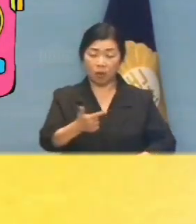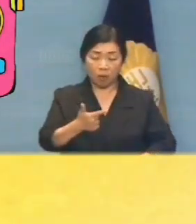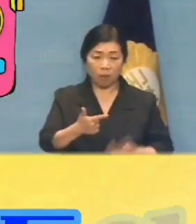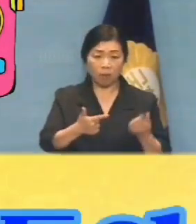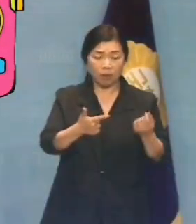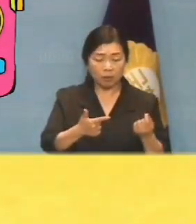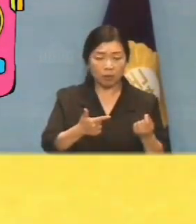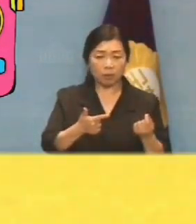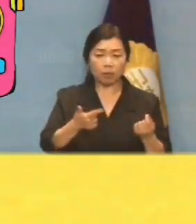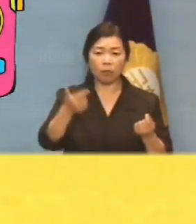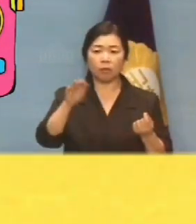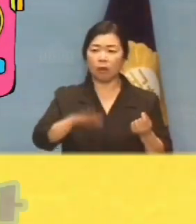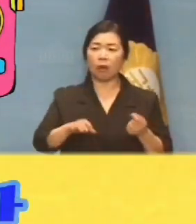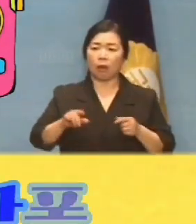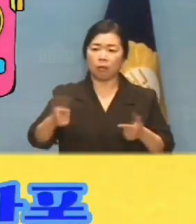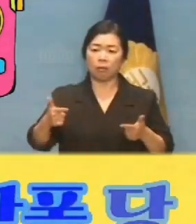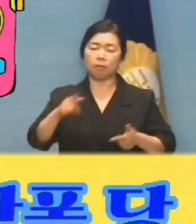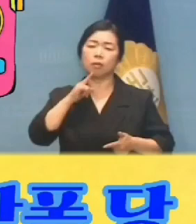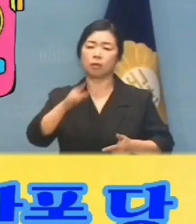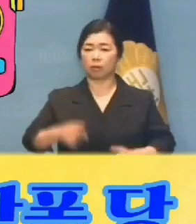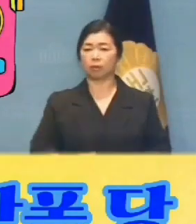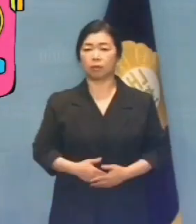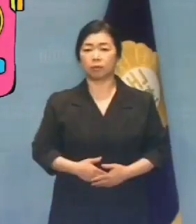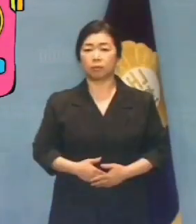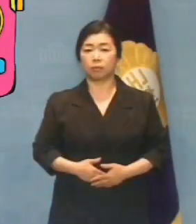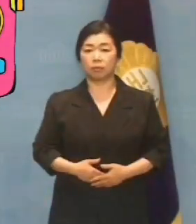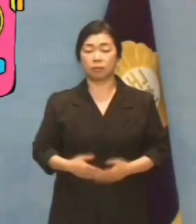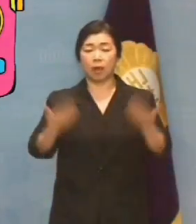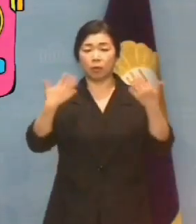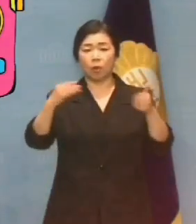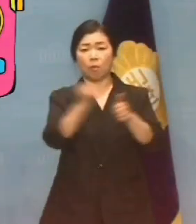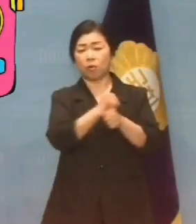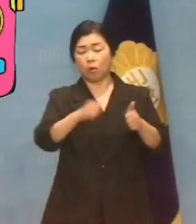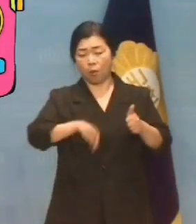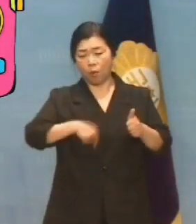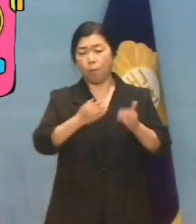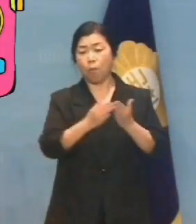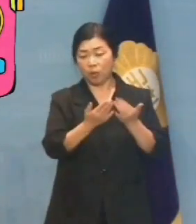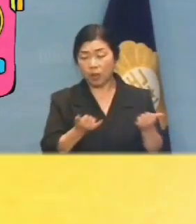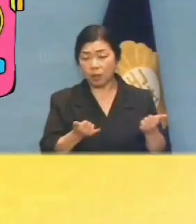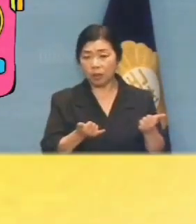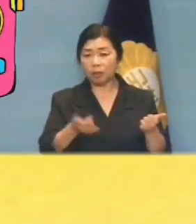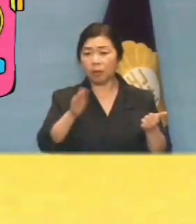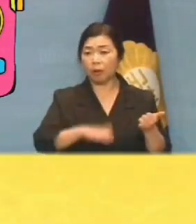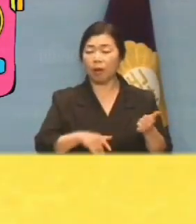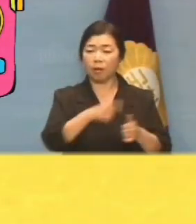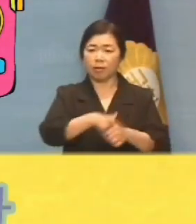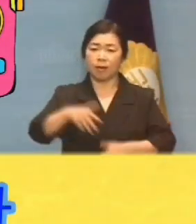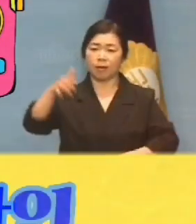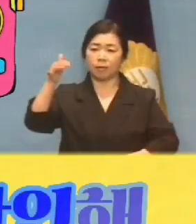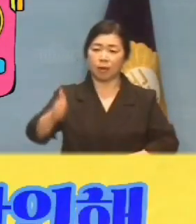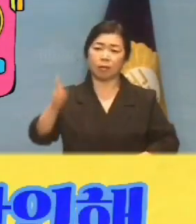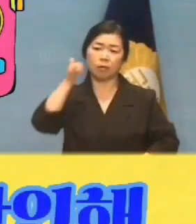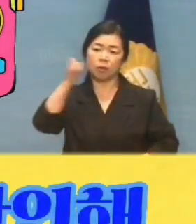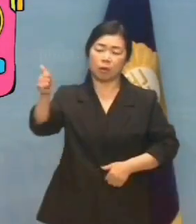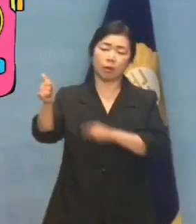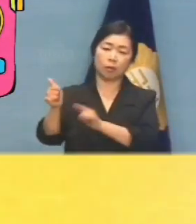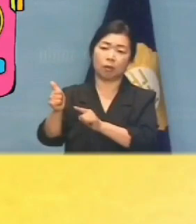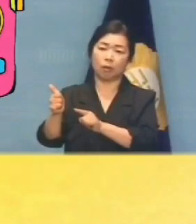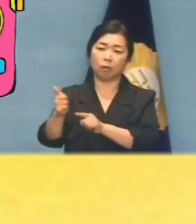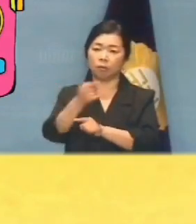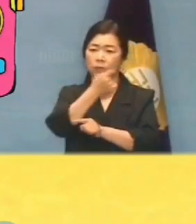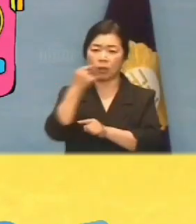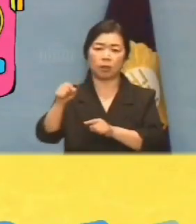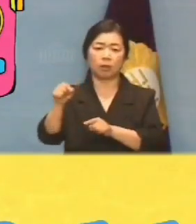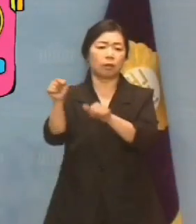보통 사람들이 자기 자녀가 학폭 당사자인데 이사장에게 연락해서 사실관계를 확인해달라고